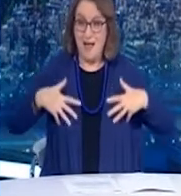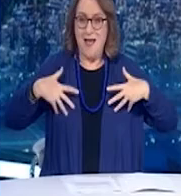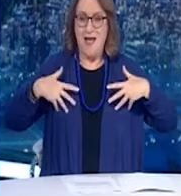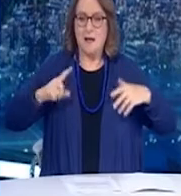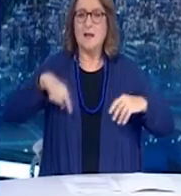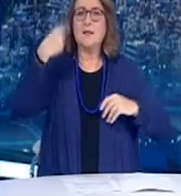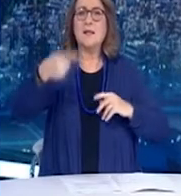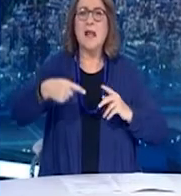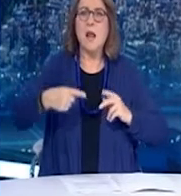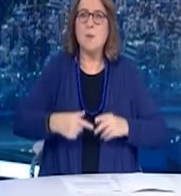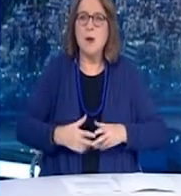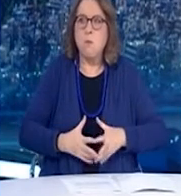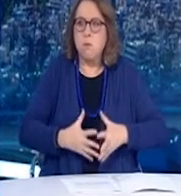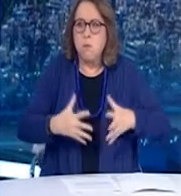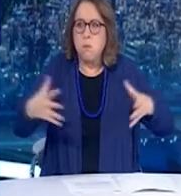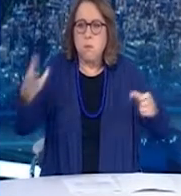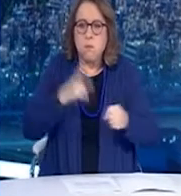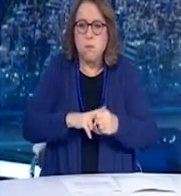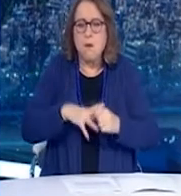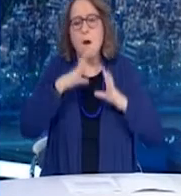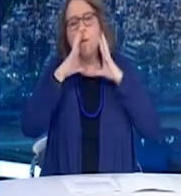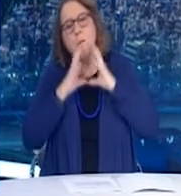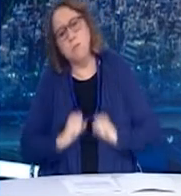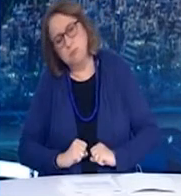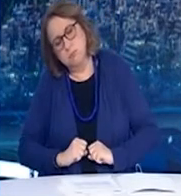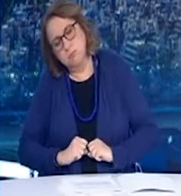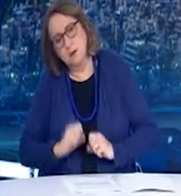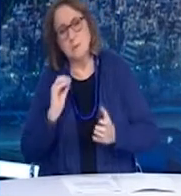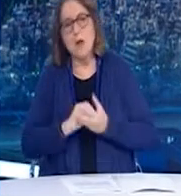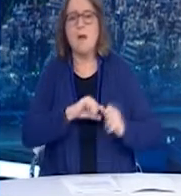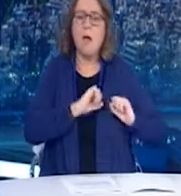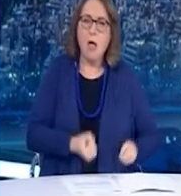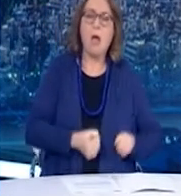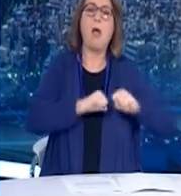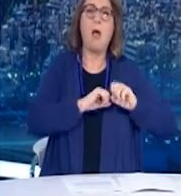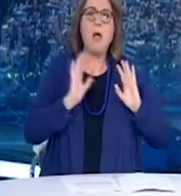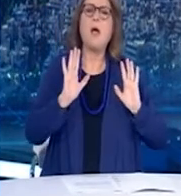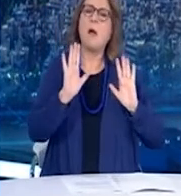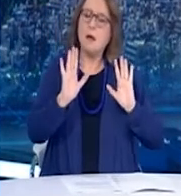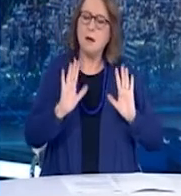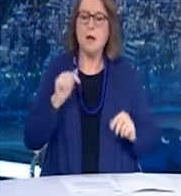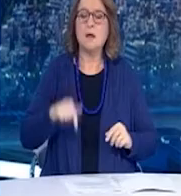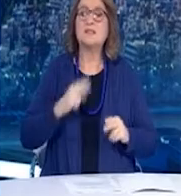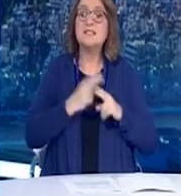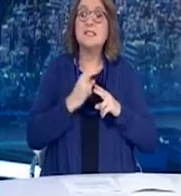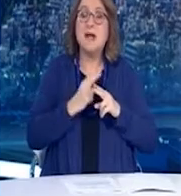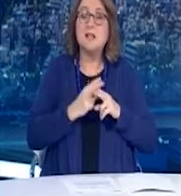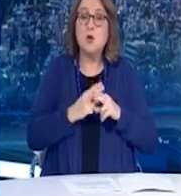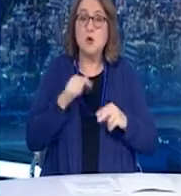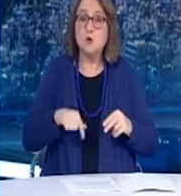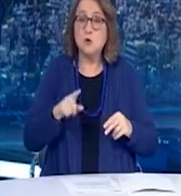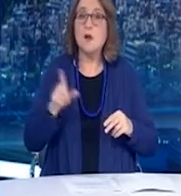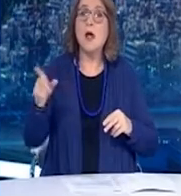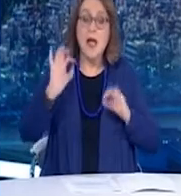προγοητευόμαστε. Ο ΕΟΔΗ αναλύει τη μεταβολή του μέσου όρου του επιδημιολογικού φωτίου σε κάθε